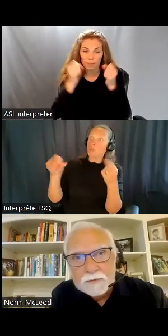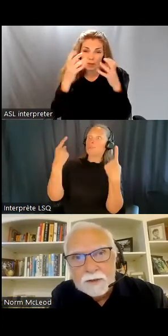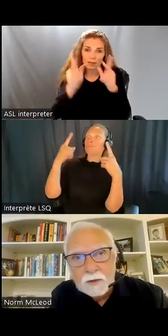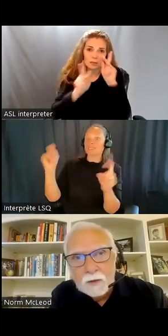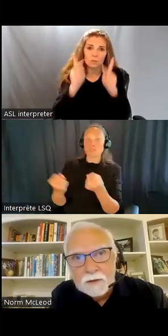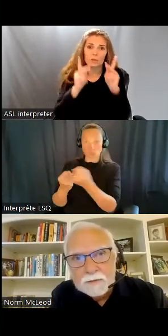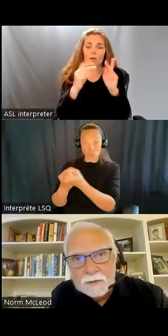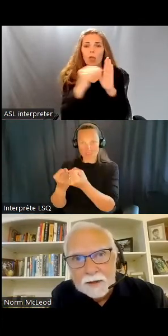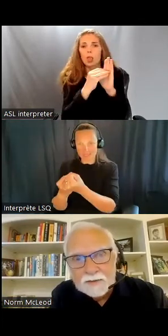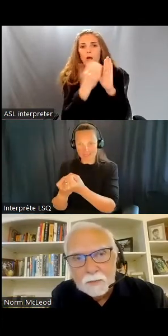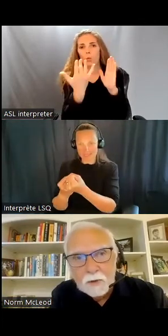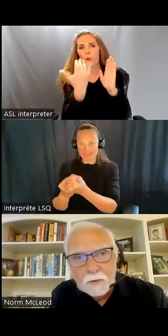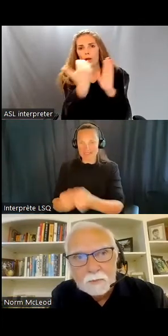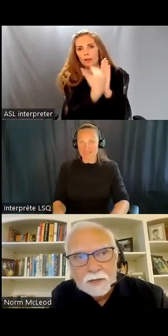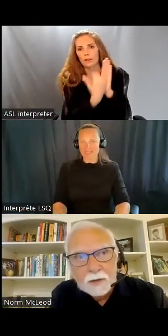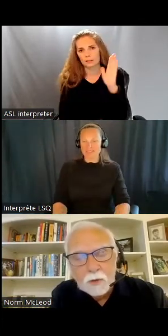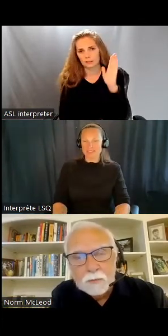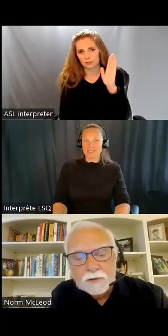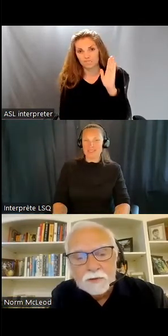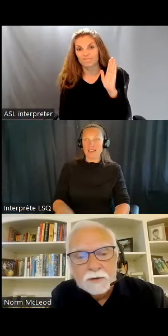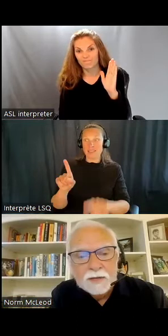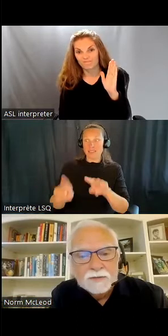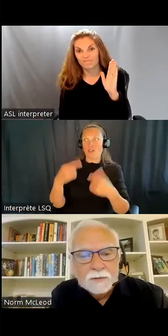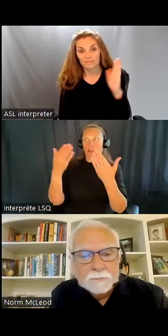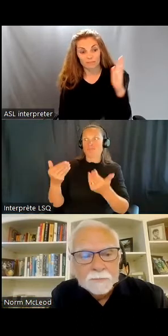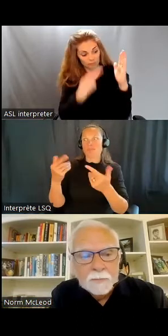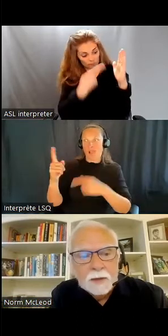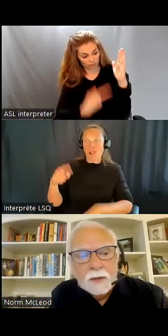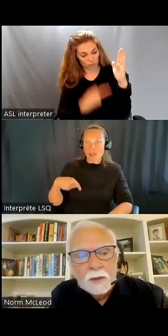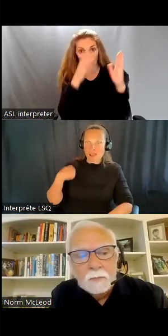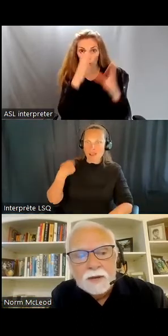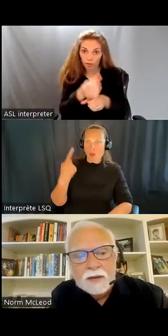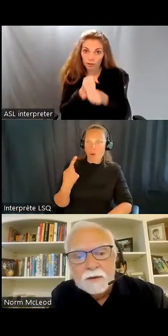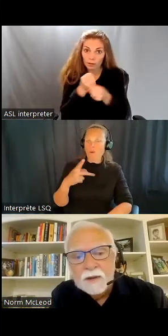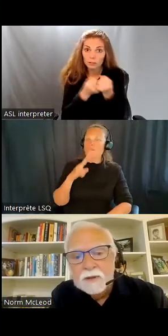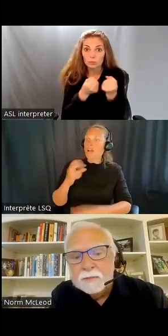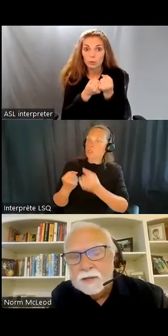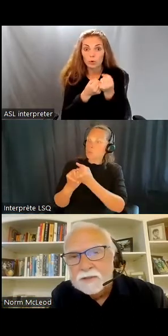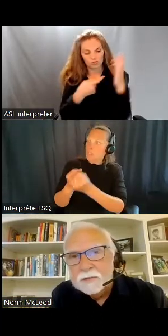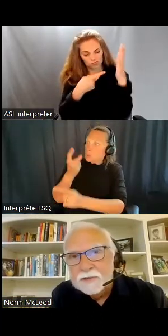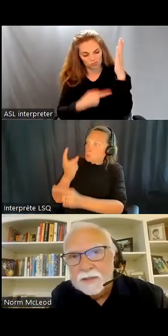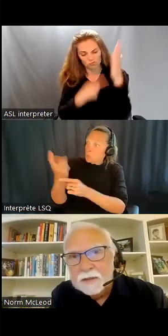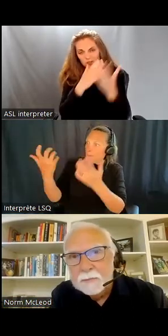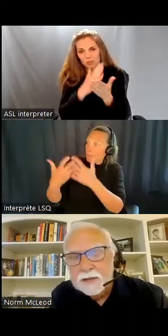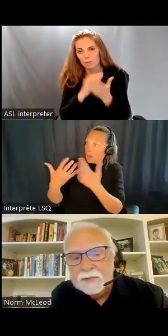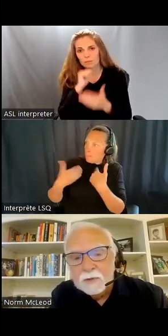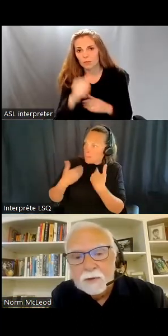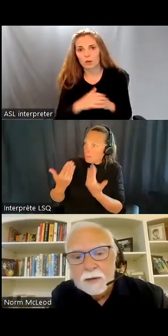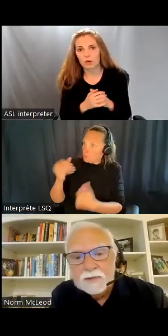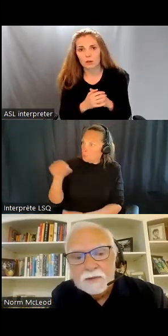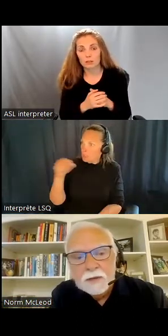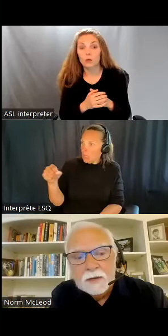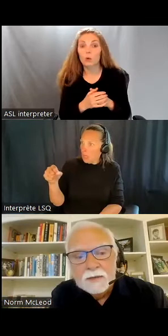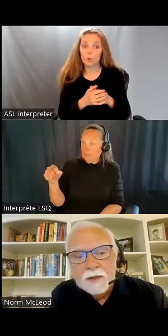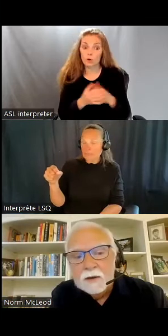Elles ne savent pas si elles recevront un jour du soutien ou si ce soutien sera approprié à leurs besoins. et beaucoup sont